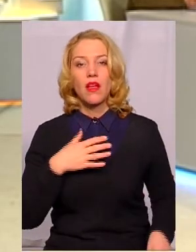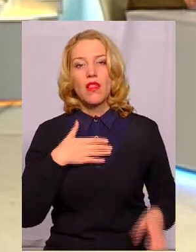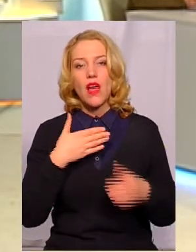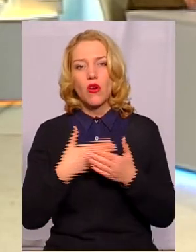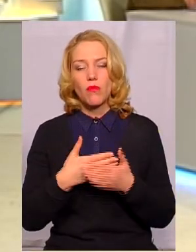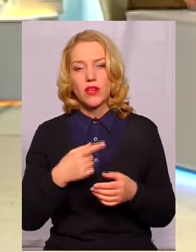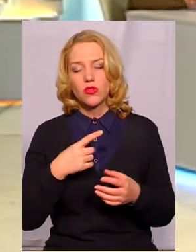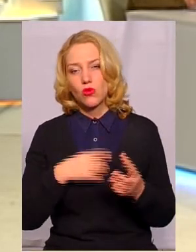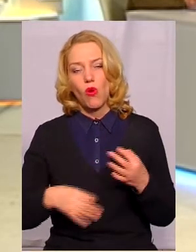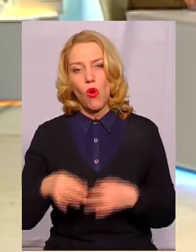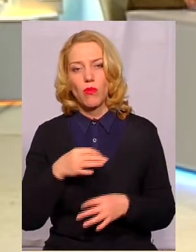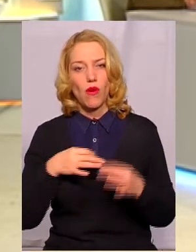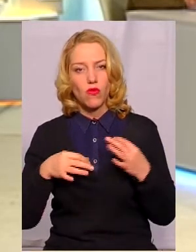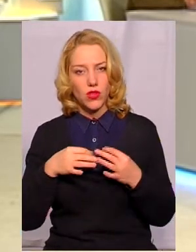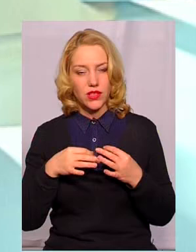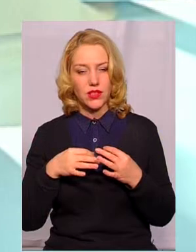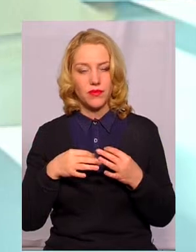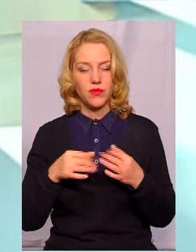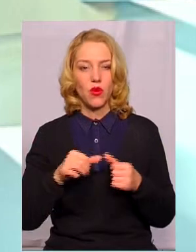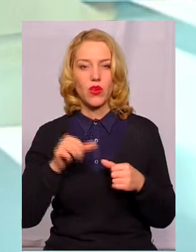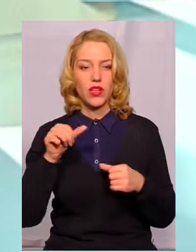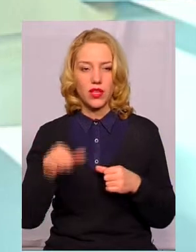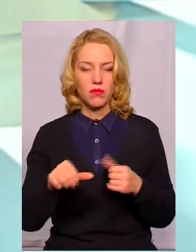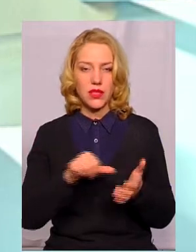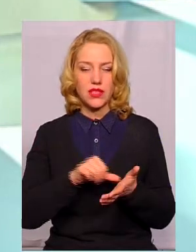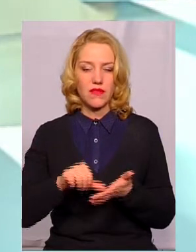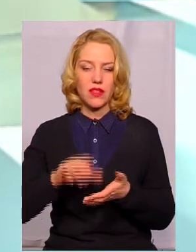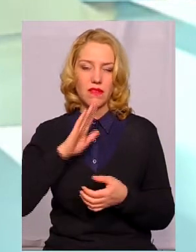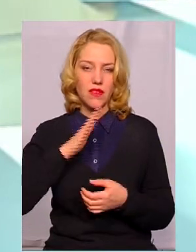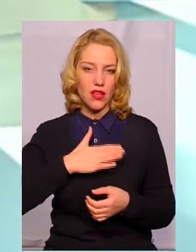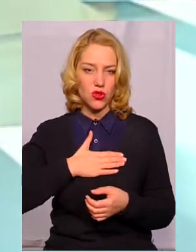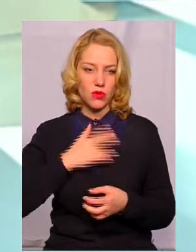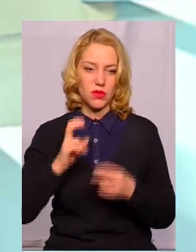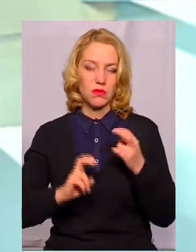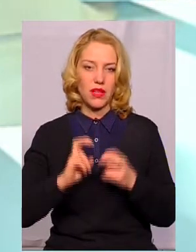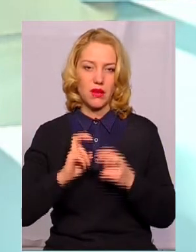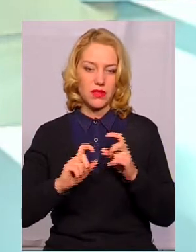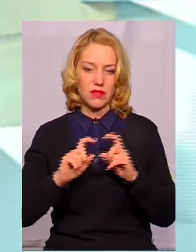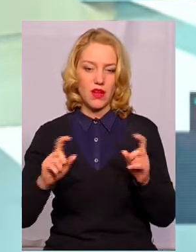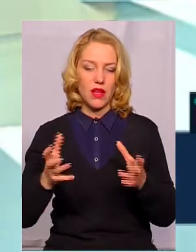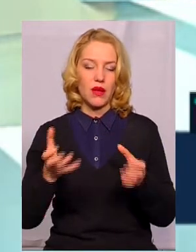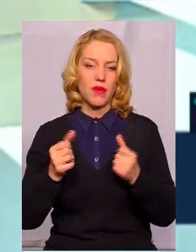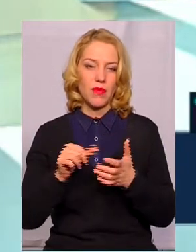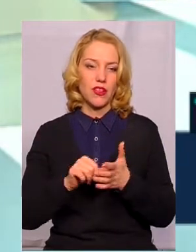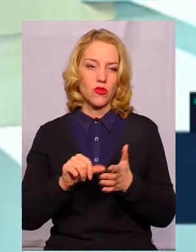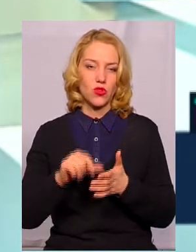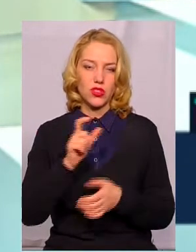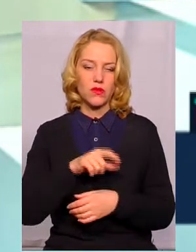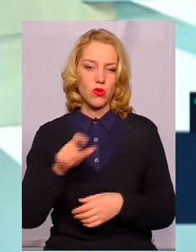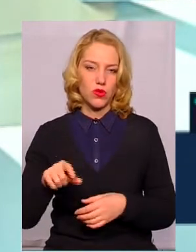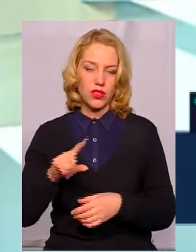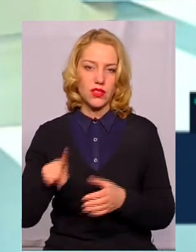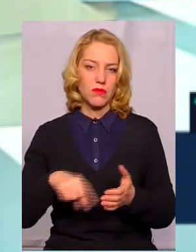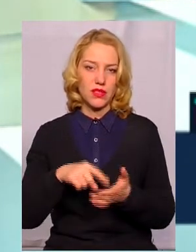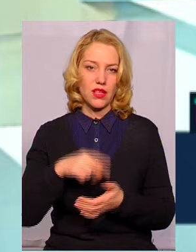обговоренні, окрім, скажімо так, представників нашого підприємства, приймали участь і мешканці